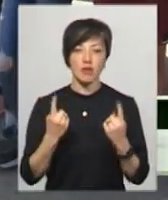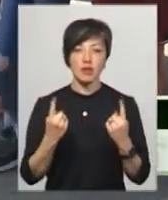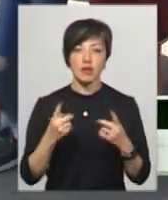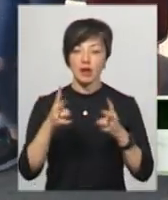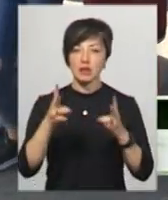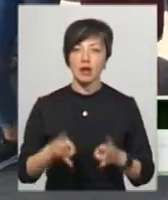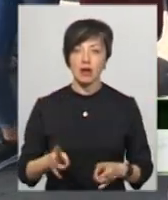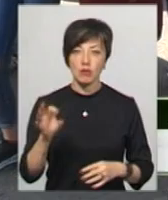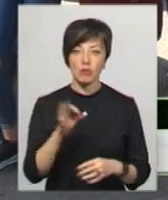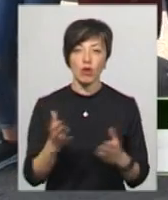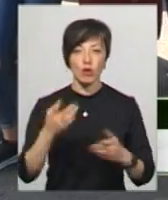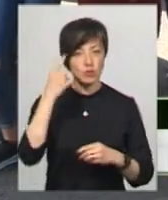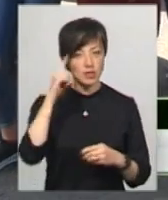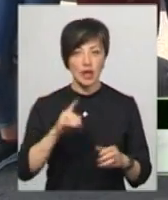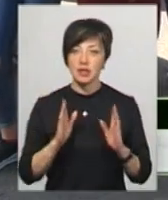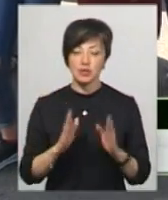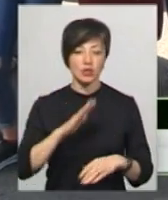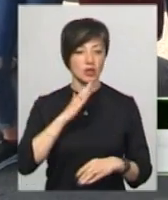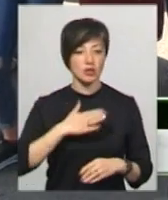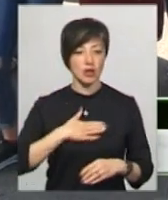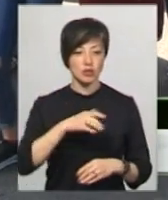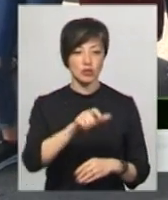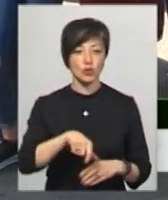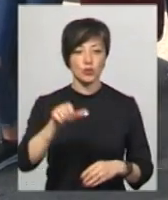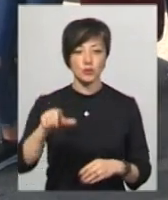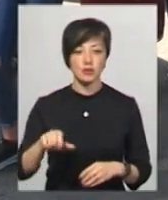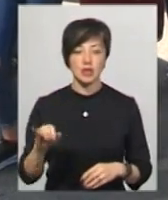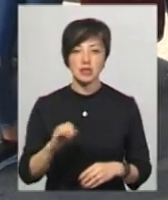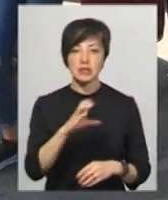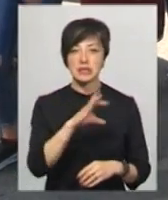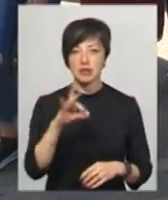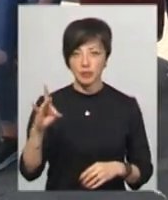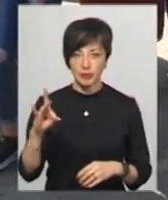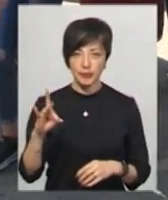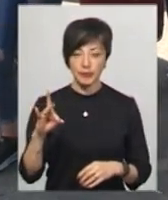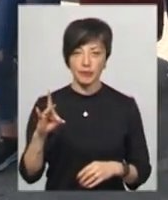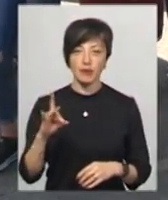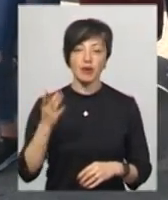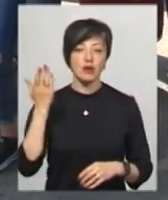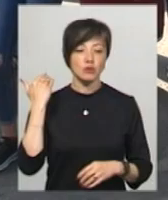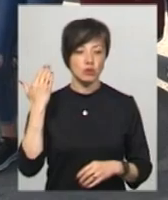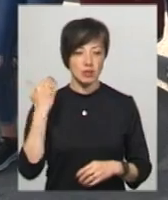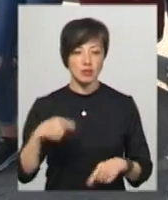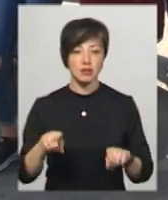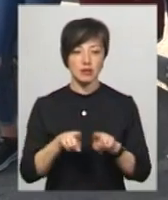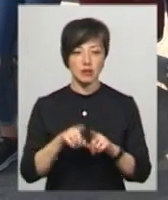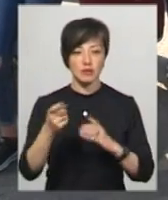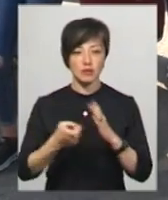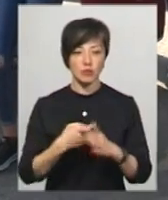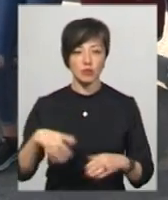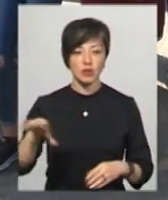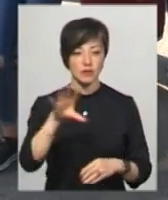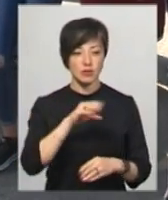про яку знають не тільки наші люди з СРСР, але й стала відома на